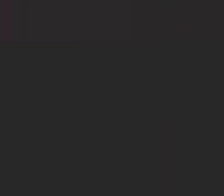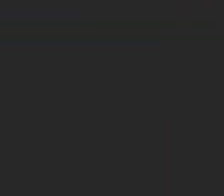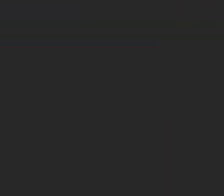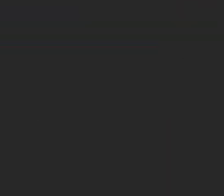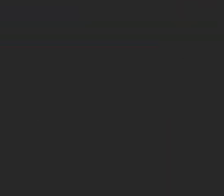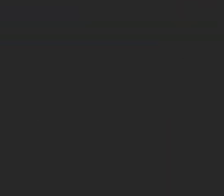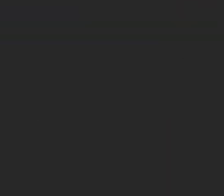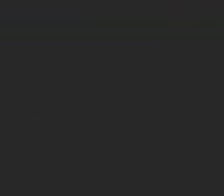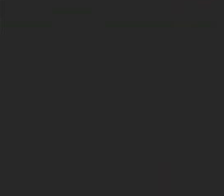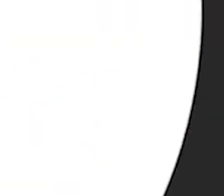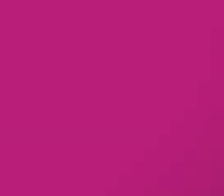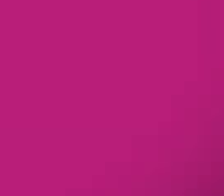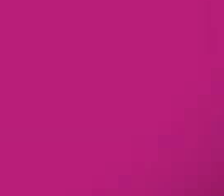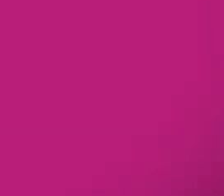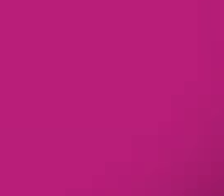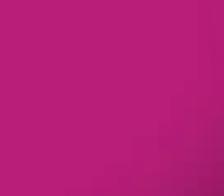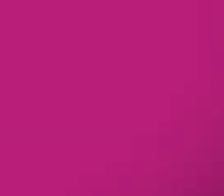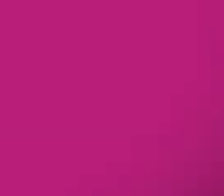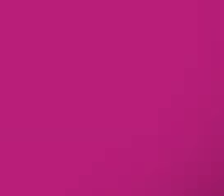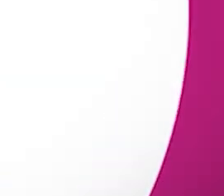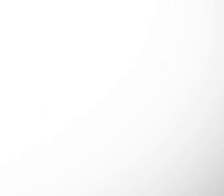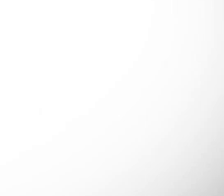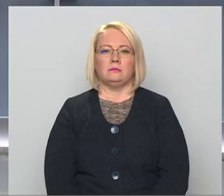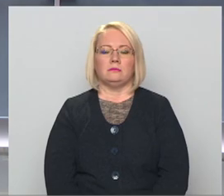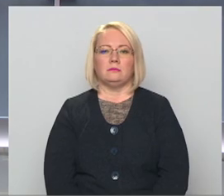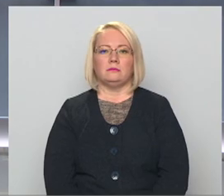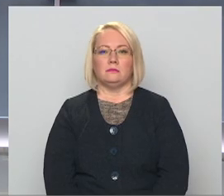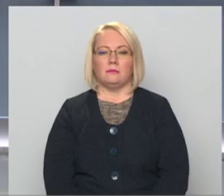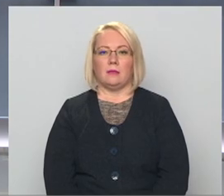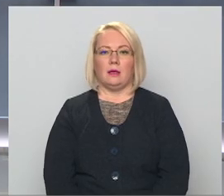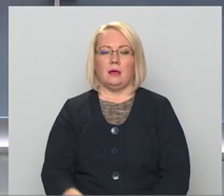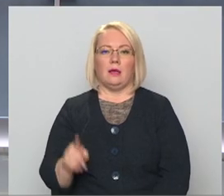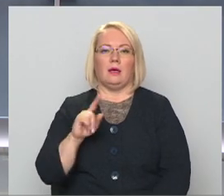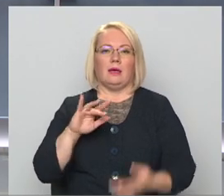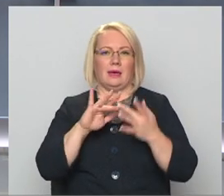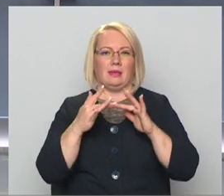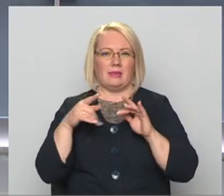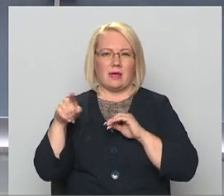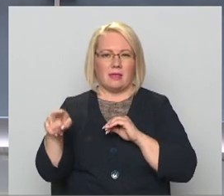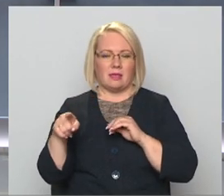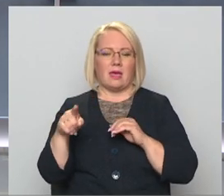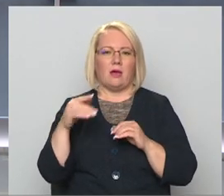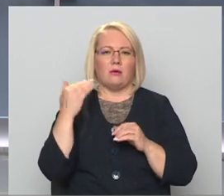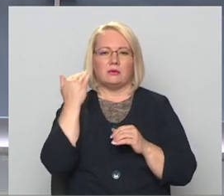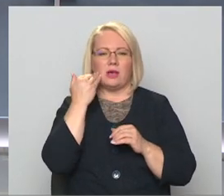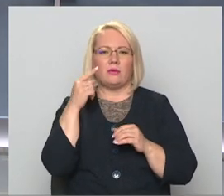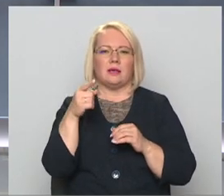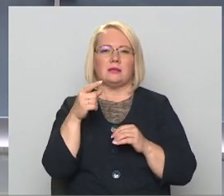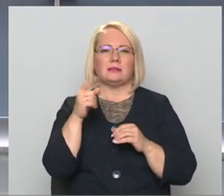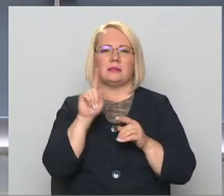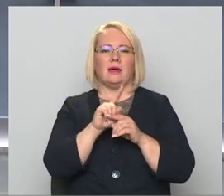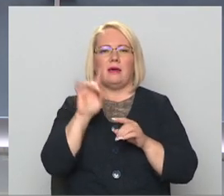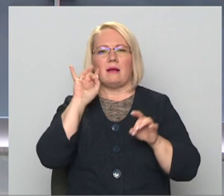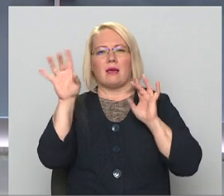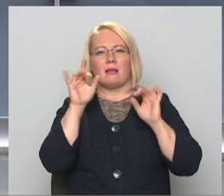Re, visi ēters ir te! Sociālie tīkli un tās augtais influenceru marketings ir